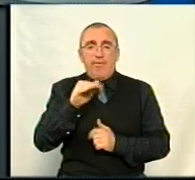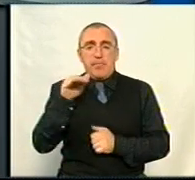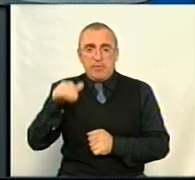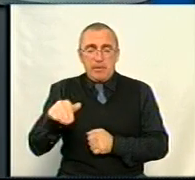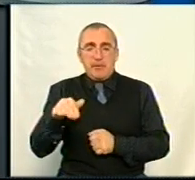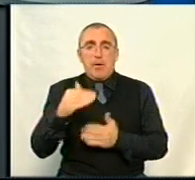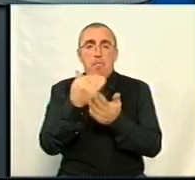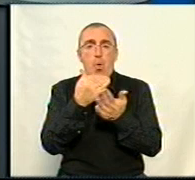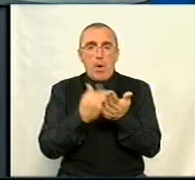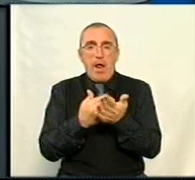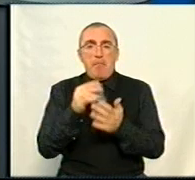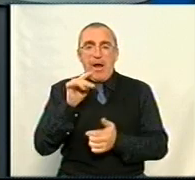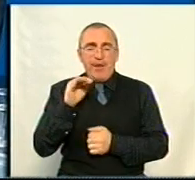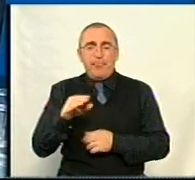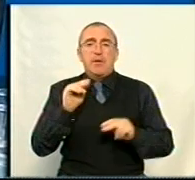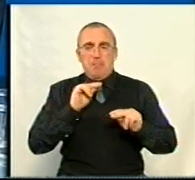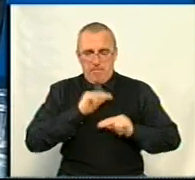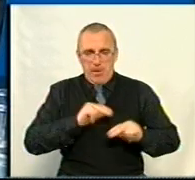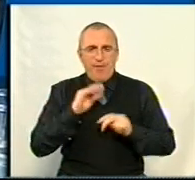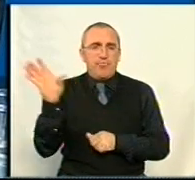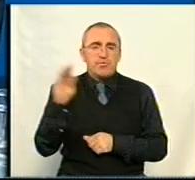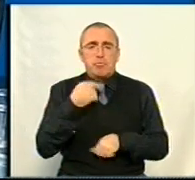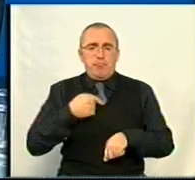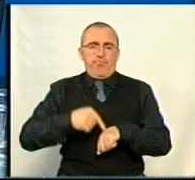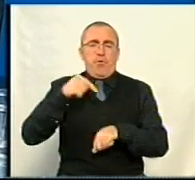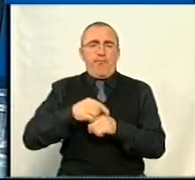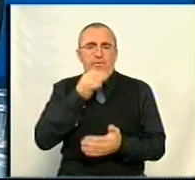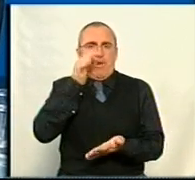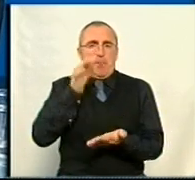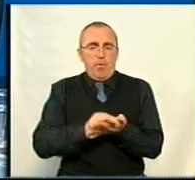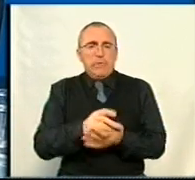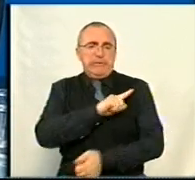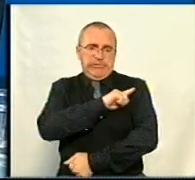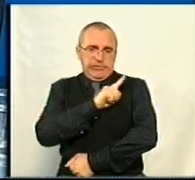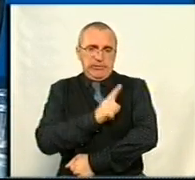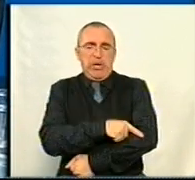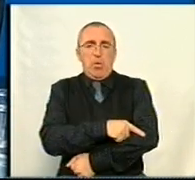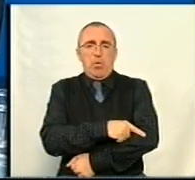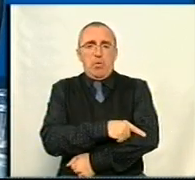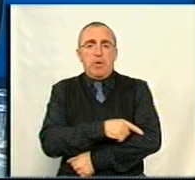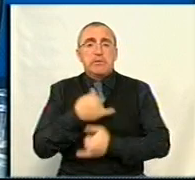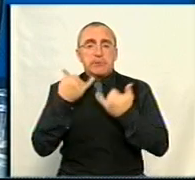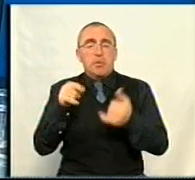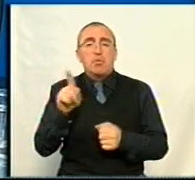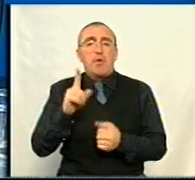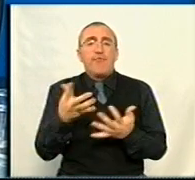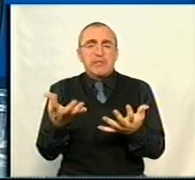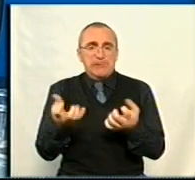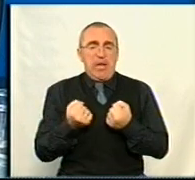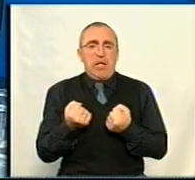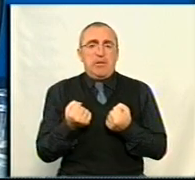Програма Ліфт працює, працює для всіх, хто відчуває в собі відповідальність, силу, задля того, щоб взяти